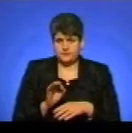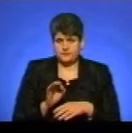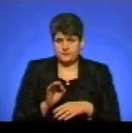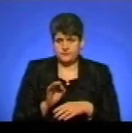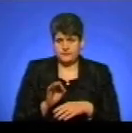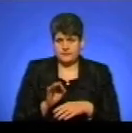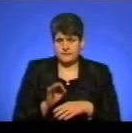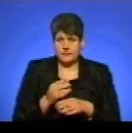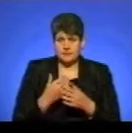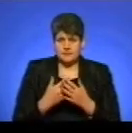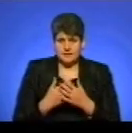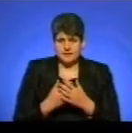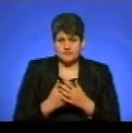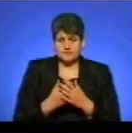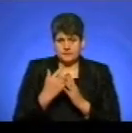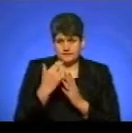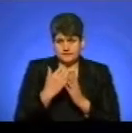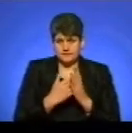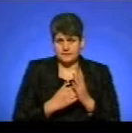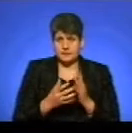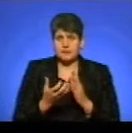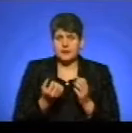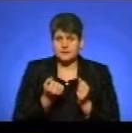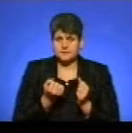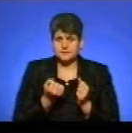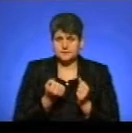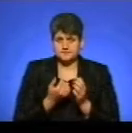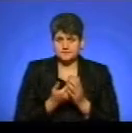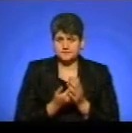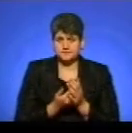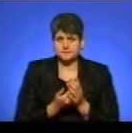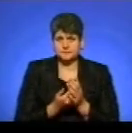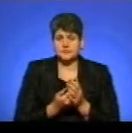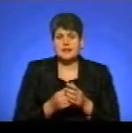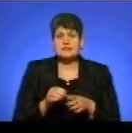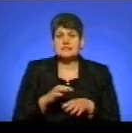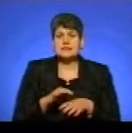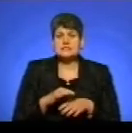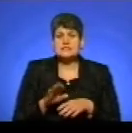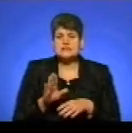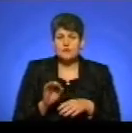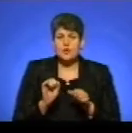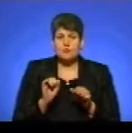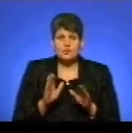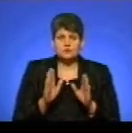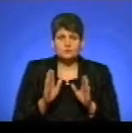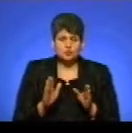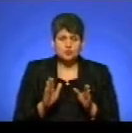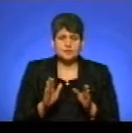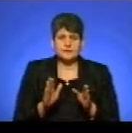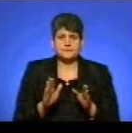Ознаку, який ми критерії беремо. Тому що насильство може бути здійснено за ознакою